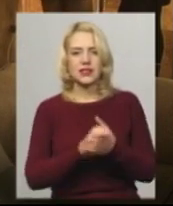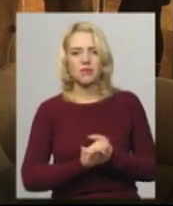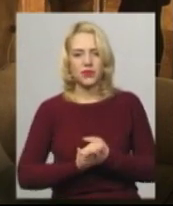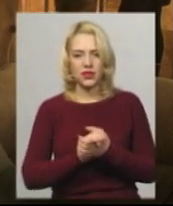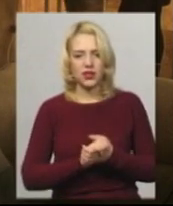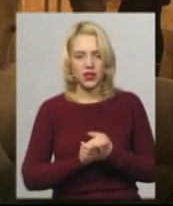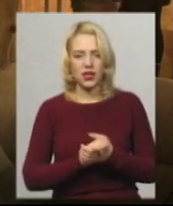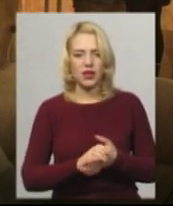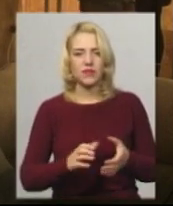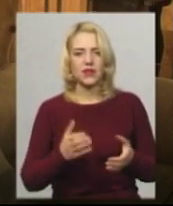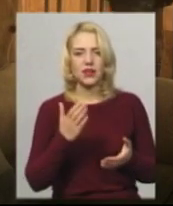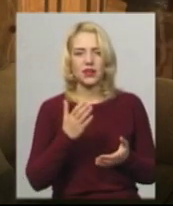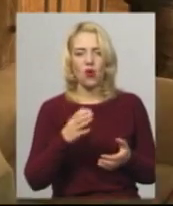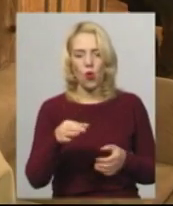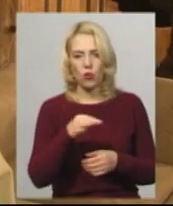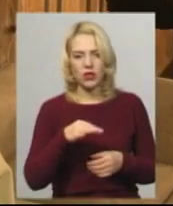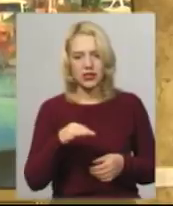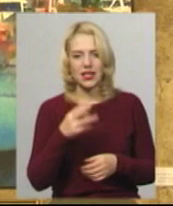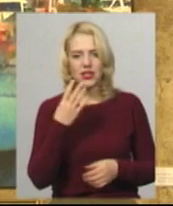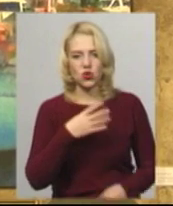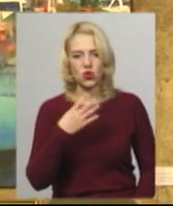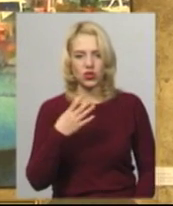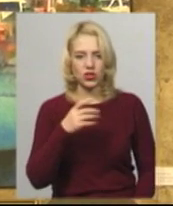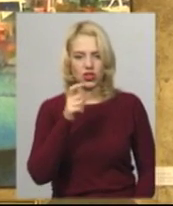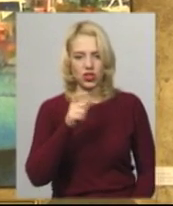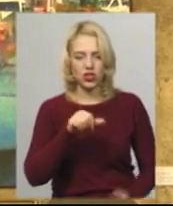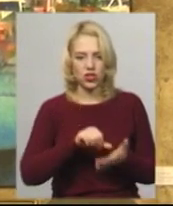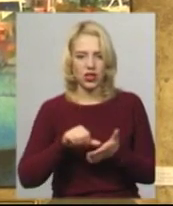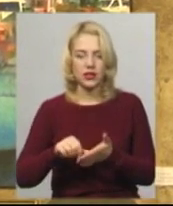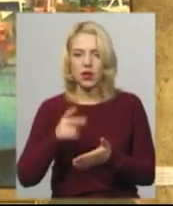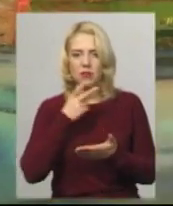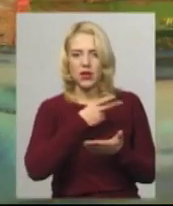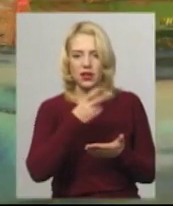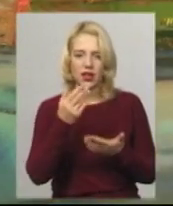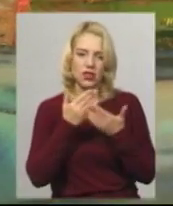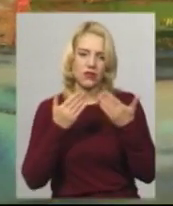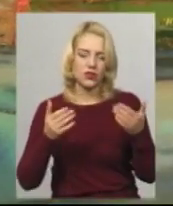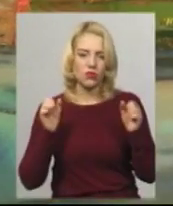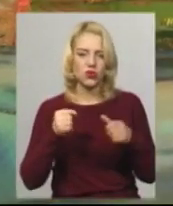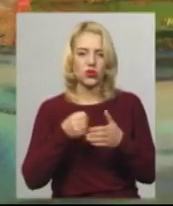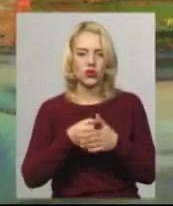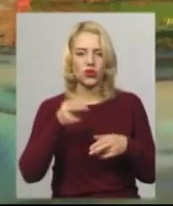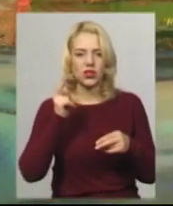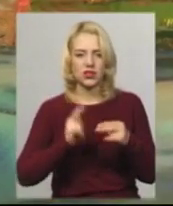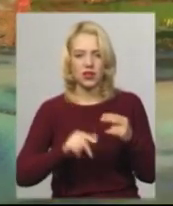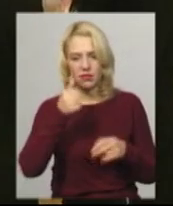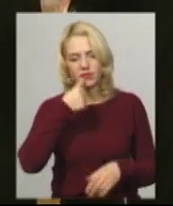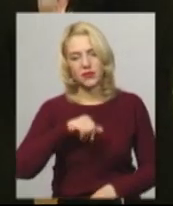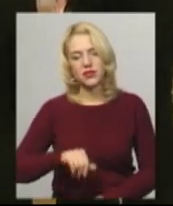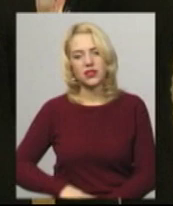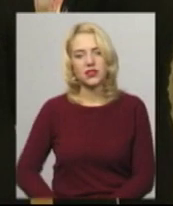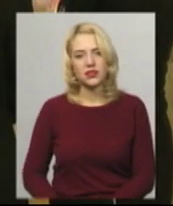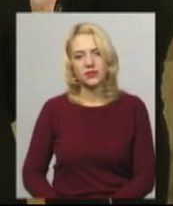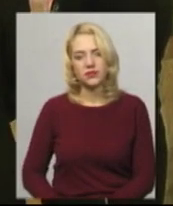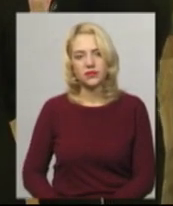40 членів національної спілки. Переглянути виставку митців поділля можна до кінця місяця. Тетяна Ворожцова, Іван Мовчен,